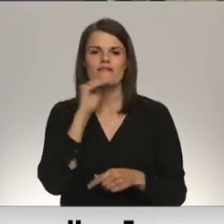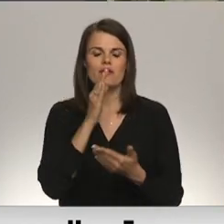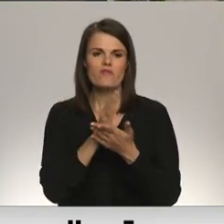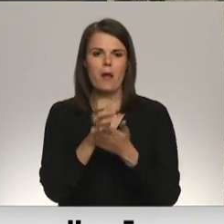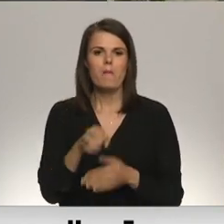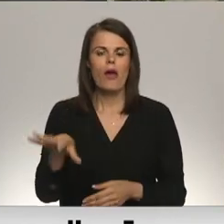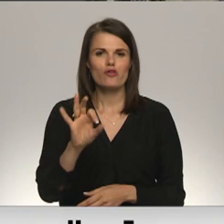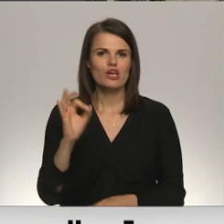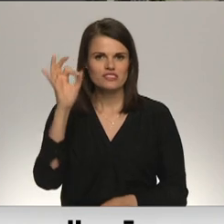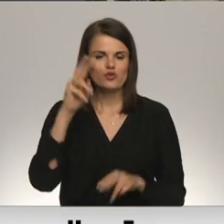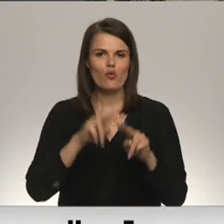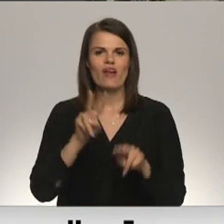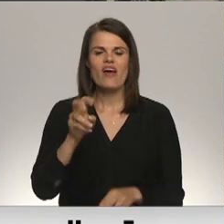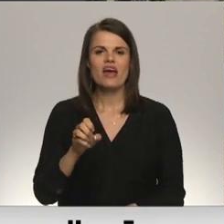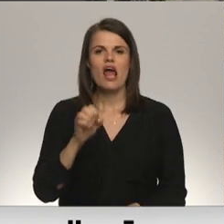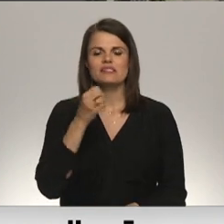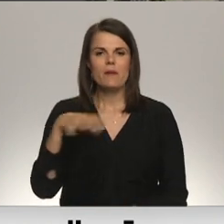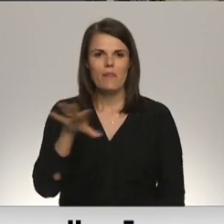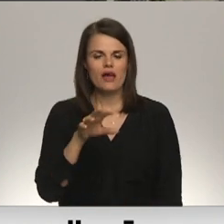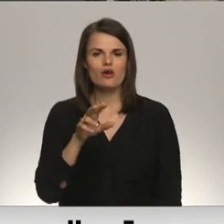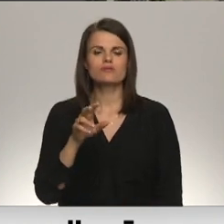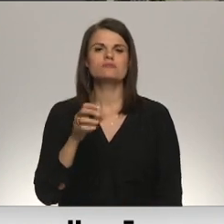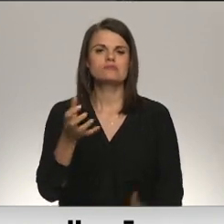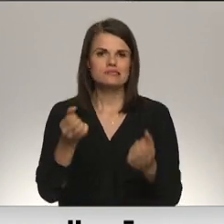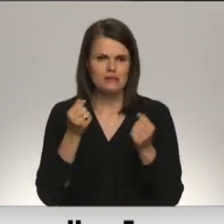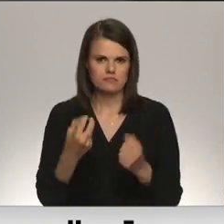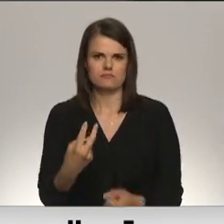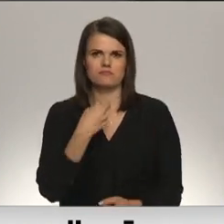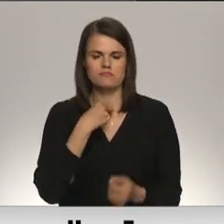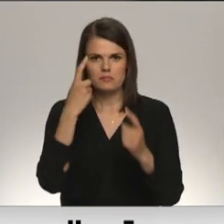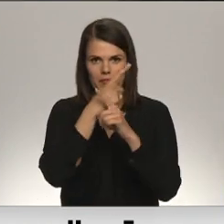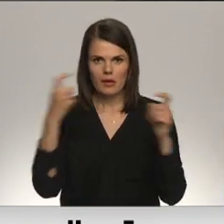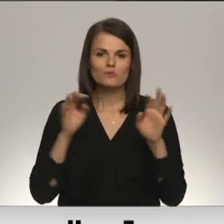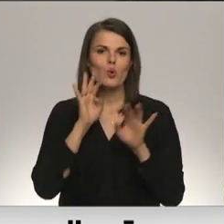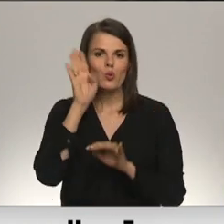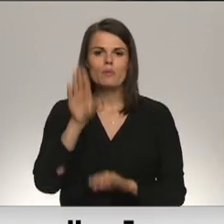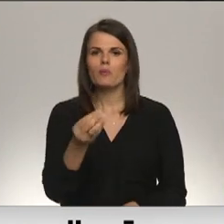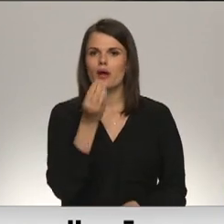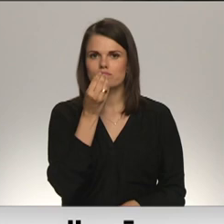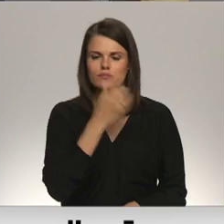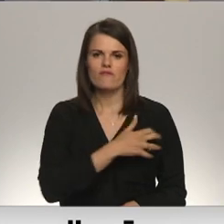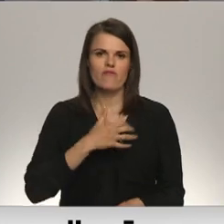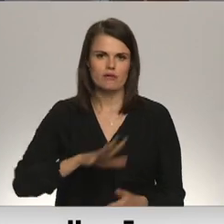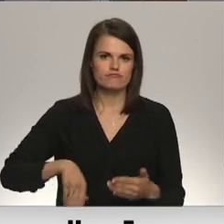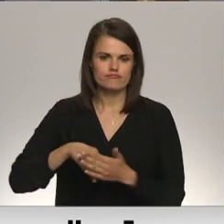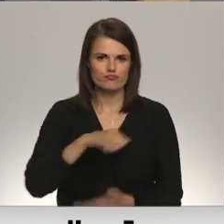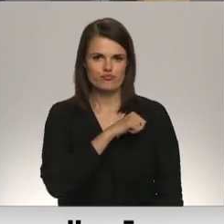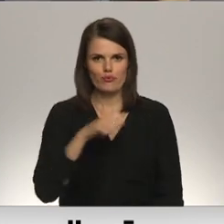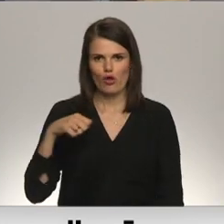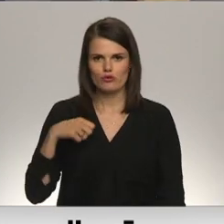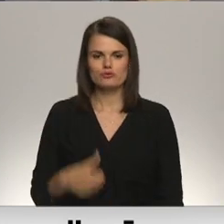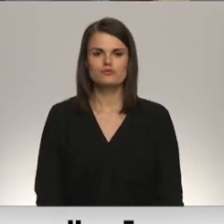Cintariņš un vērgals bērndārs Kastenītas audzēkņu vecāks saņēma negaidīt ziņu, ka turpmāk par ēdināšanu būs jāmaksā pašiem.